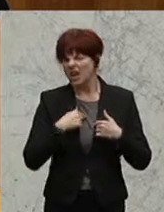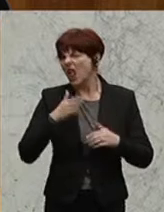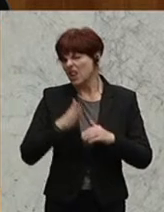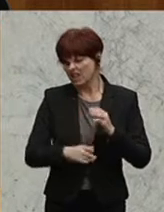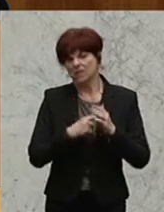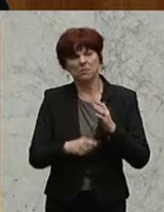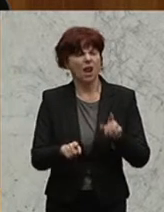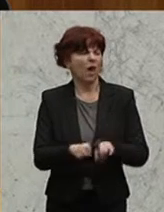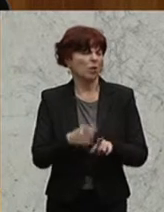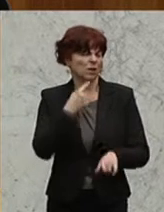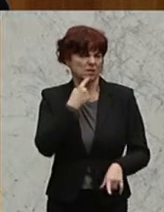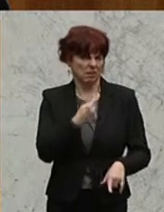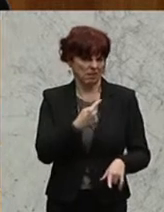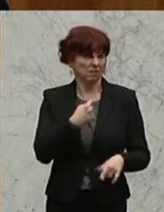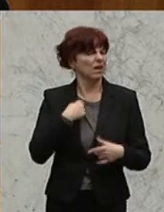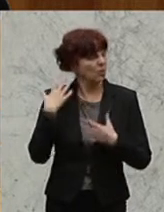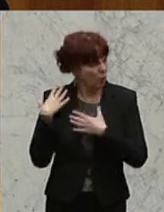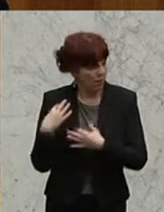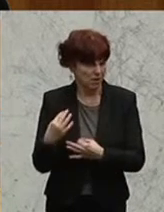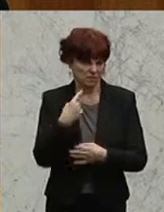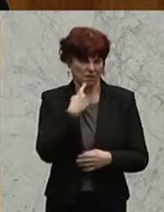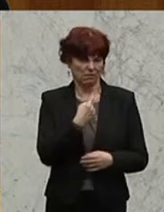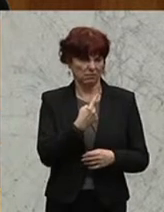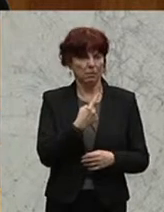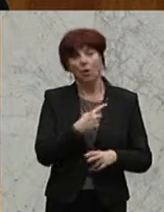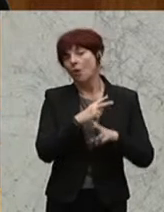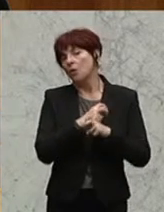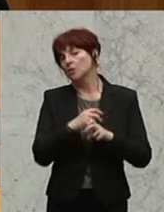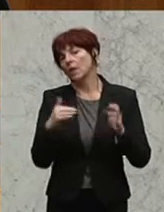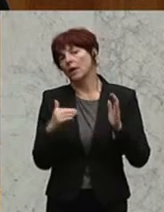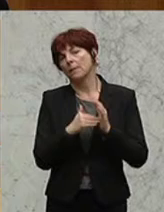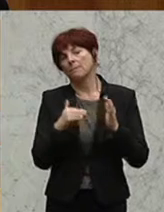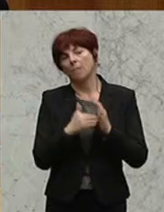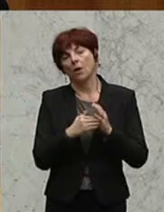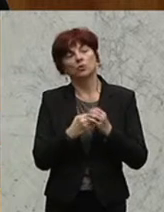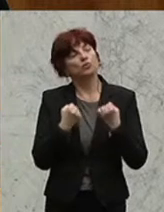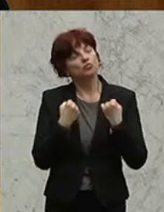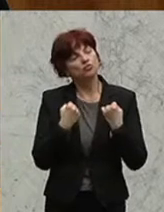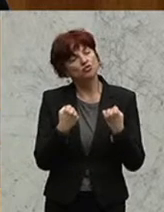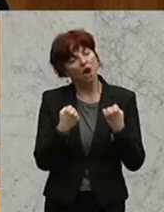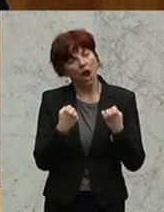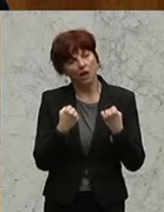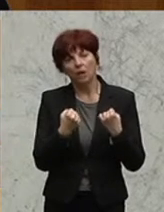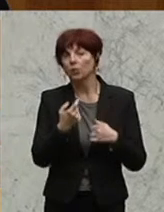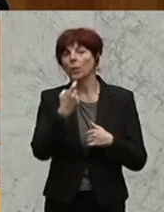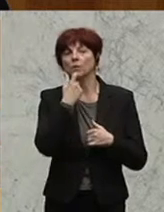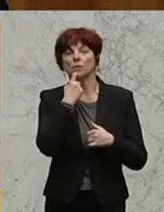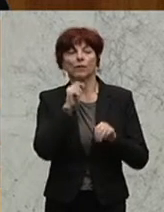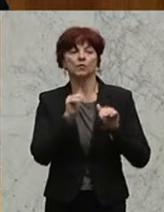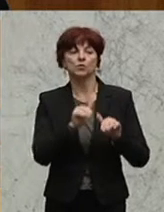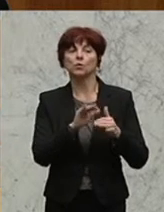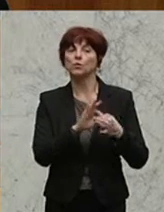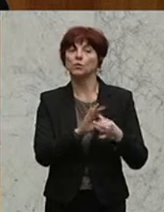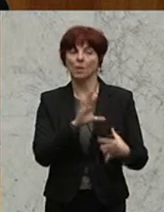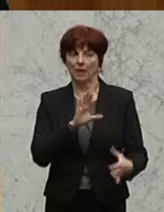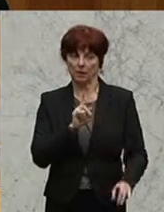gesagt und wiederhole mich nochmal, Österreich braucht einen starken und unabhängigen Konsumentenschutz. Und aus diesem